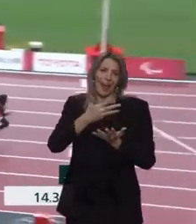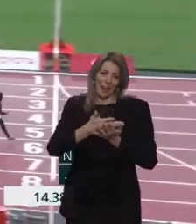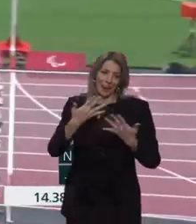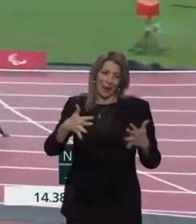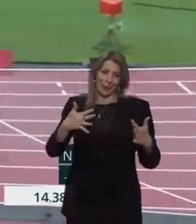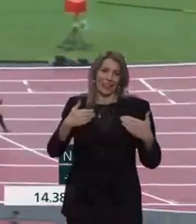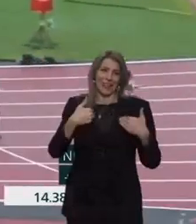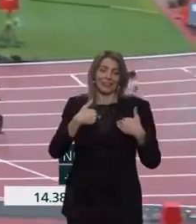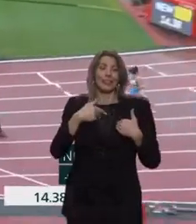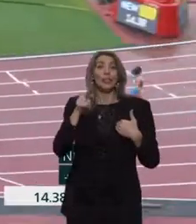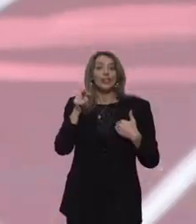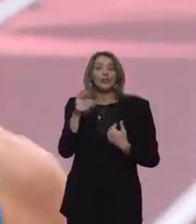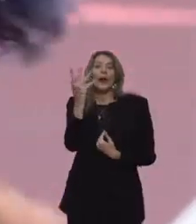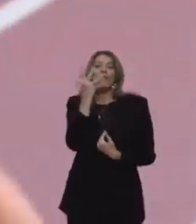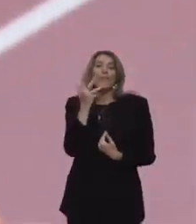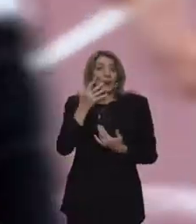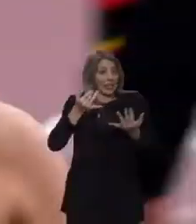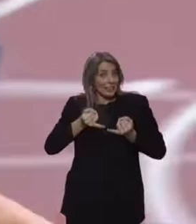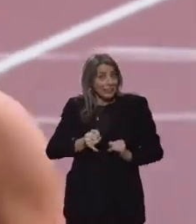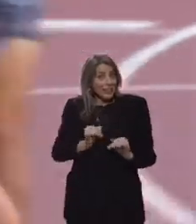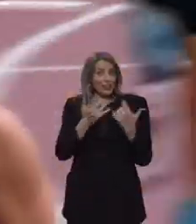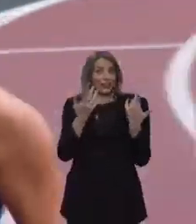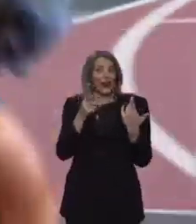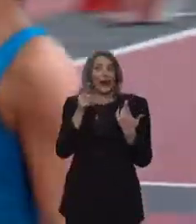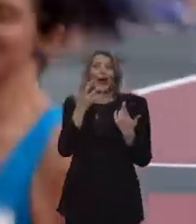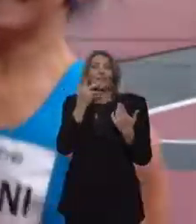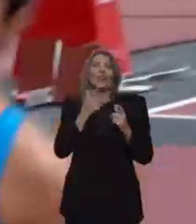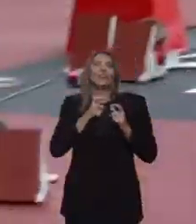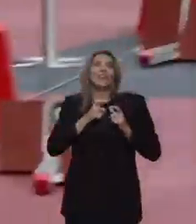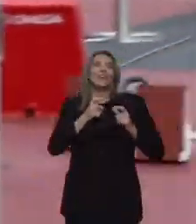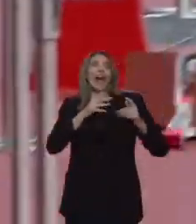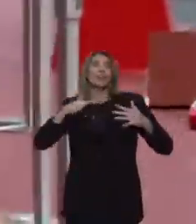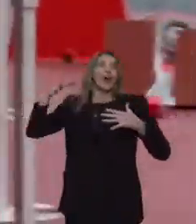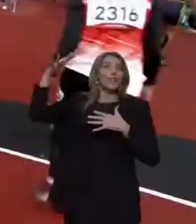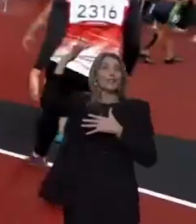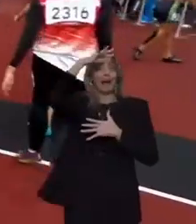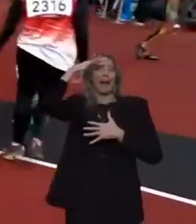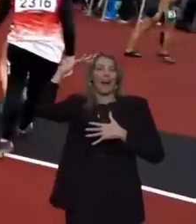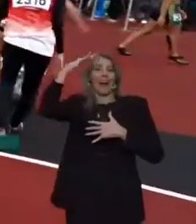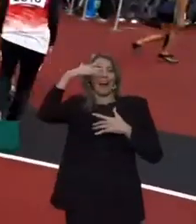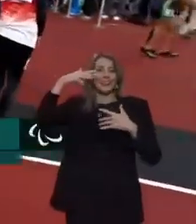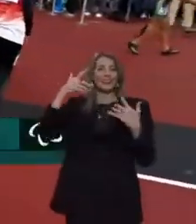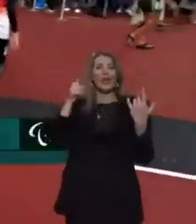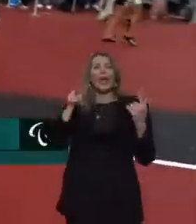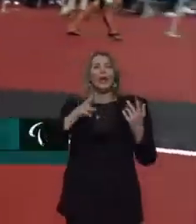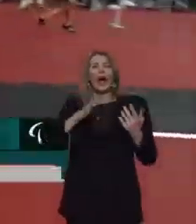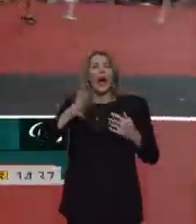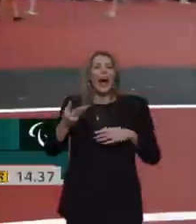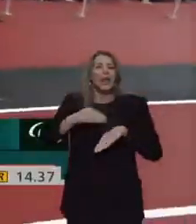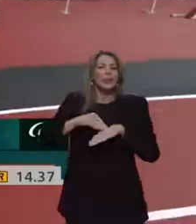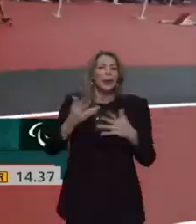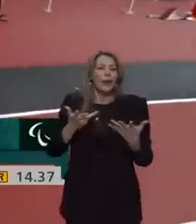Ecco, vorresti un figlio, un viaggio nello spazio e poi che altro